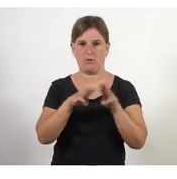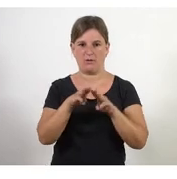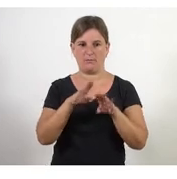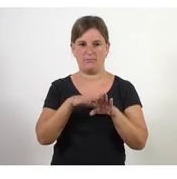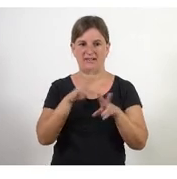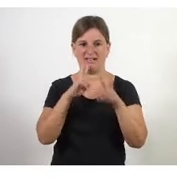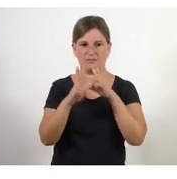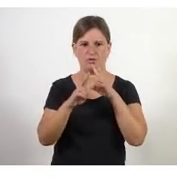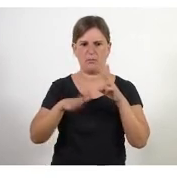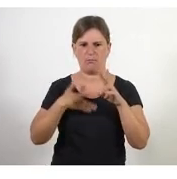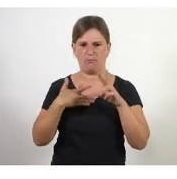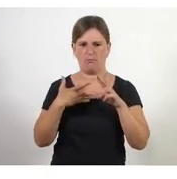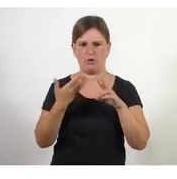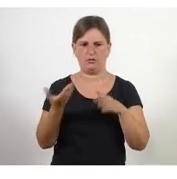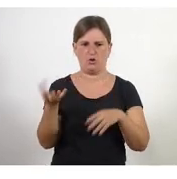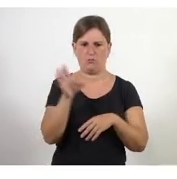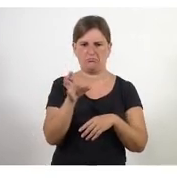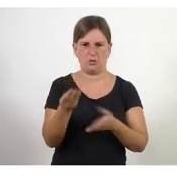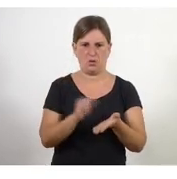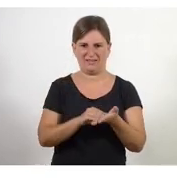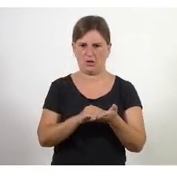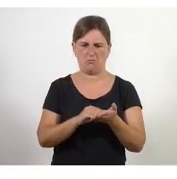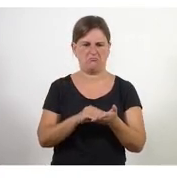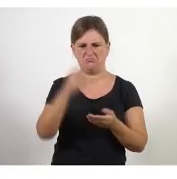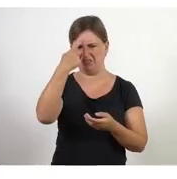sí no no no crec que calgui vale